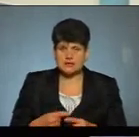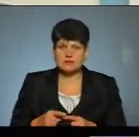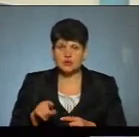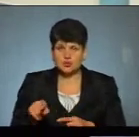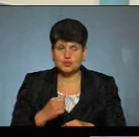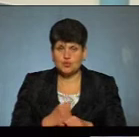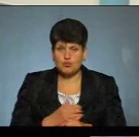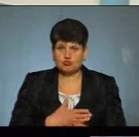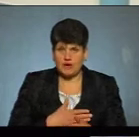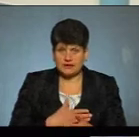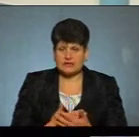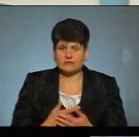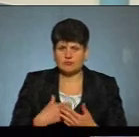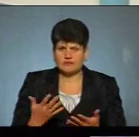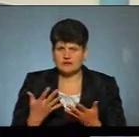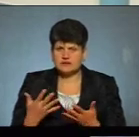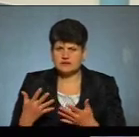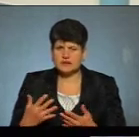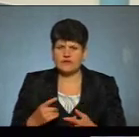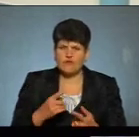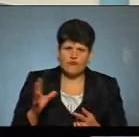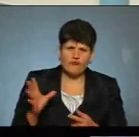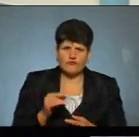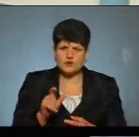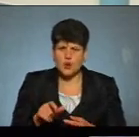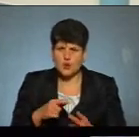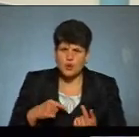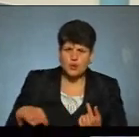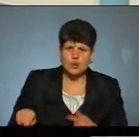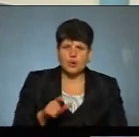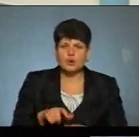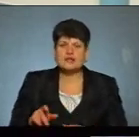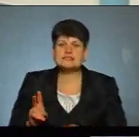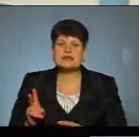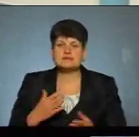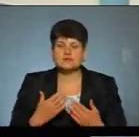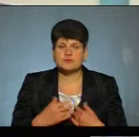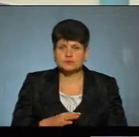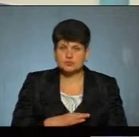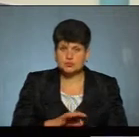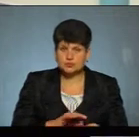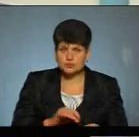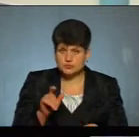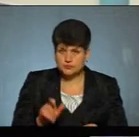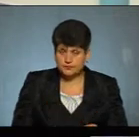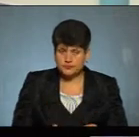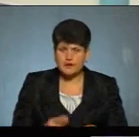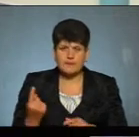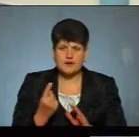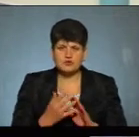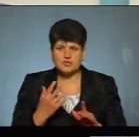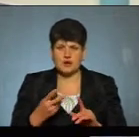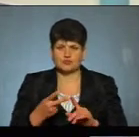активно. Тобто ми встановлюємо все коло осіб, з якими спілкувався хворий, першу чергу,